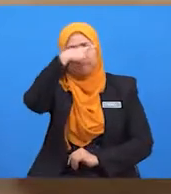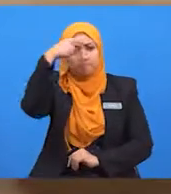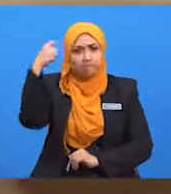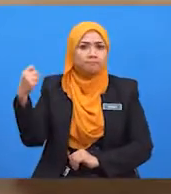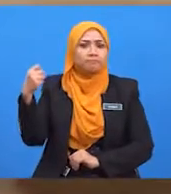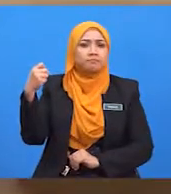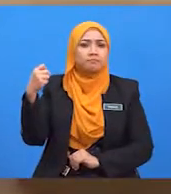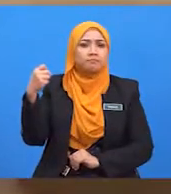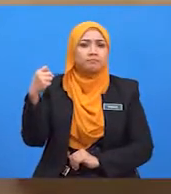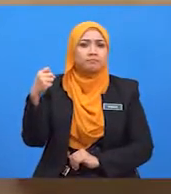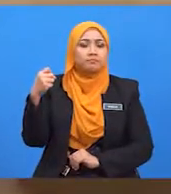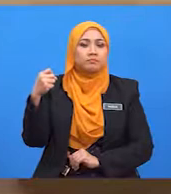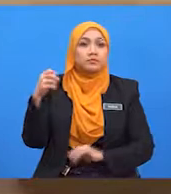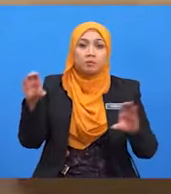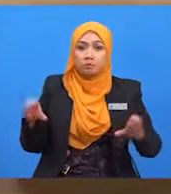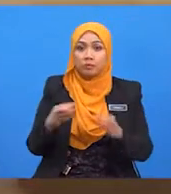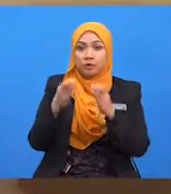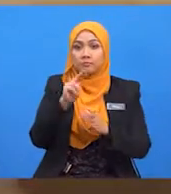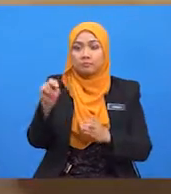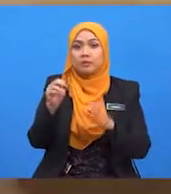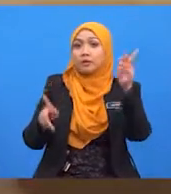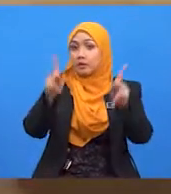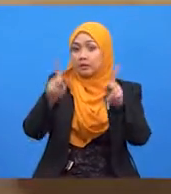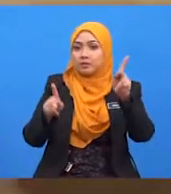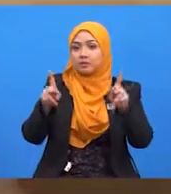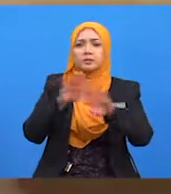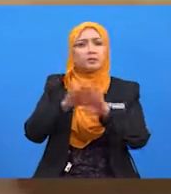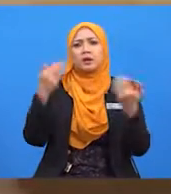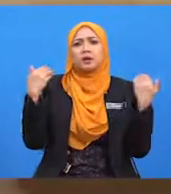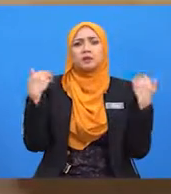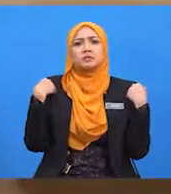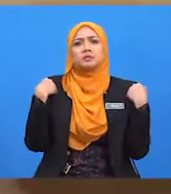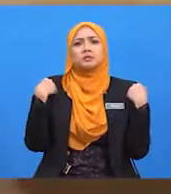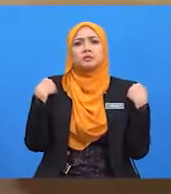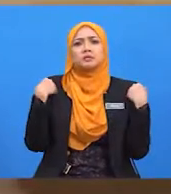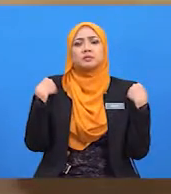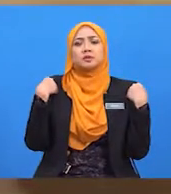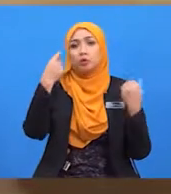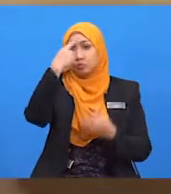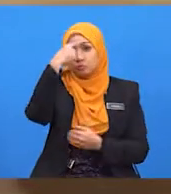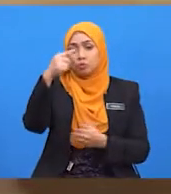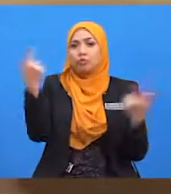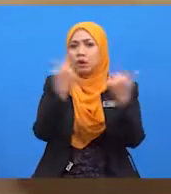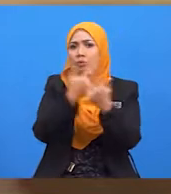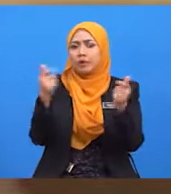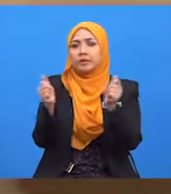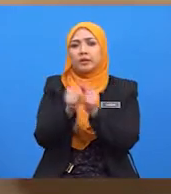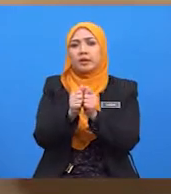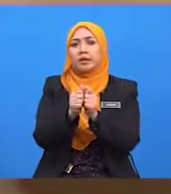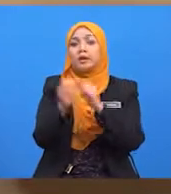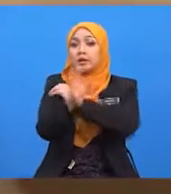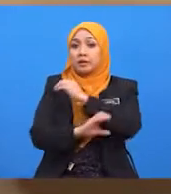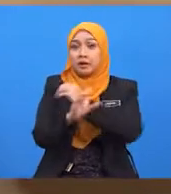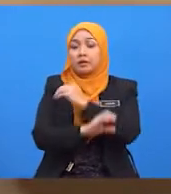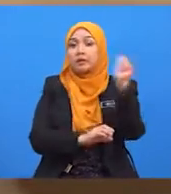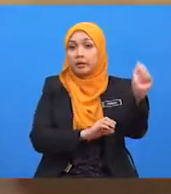kapasiti untuk bersaing bersaing dengan negara A ataupun dengan mana-mana negara yang lebih maju